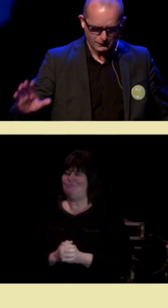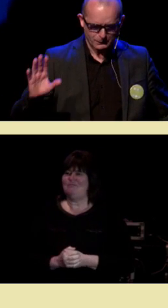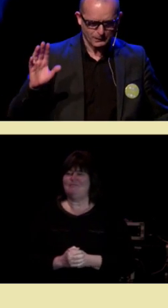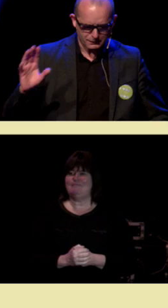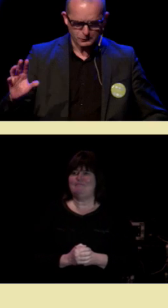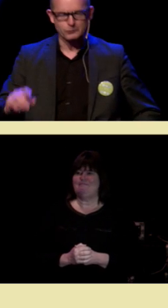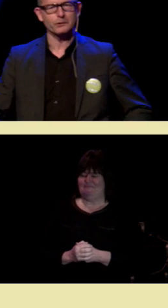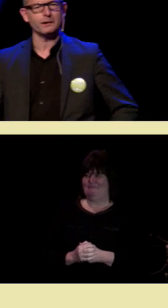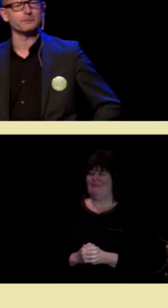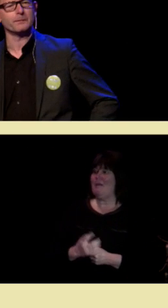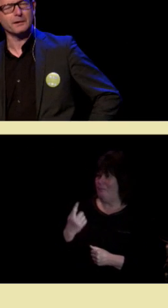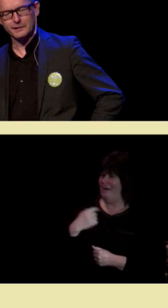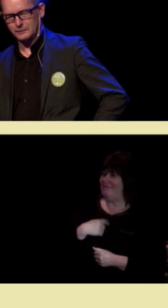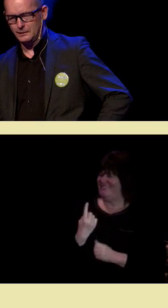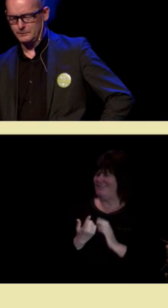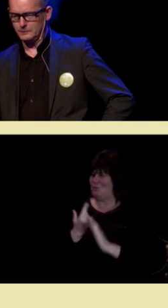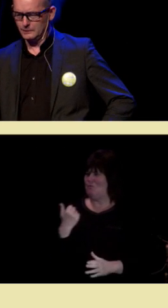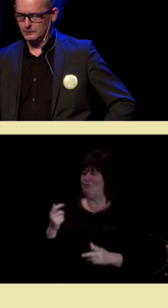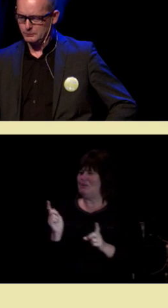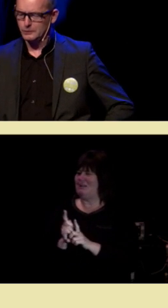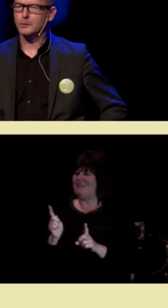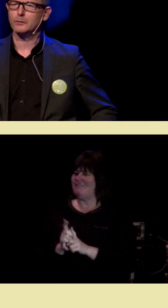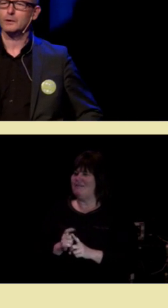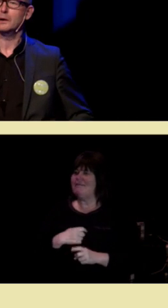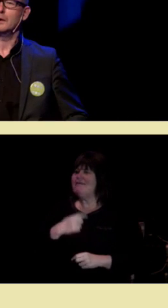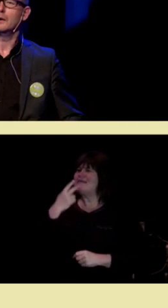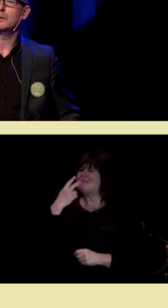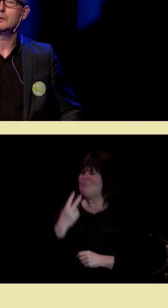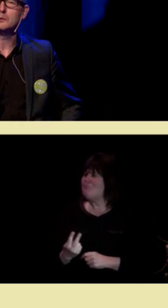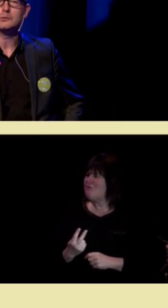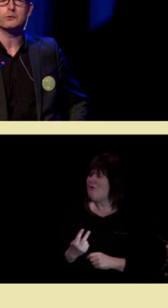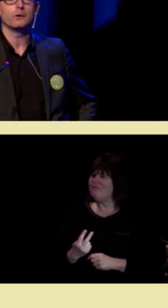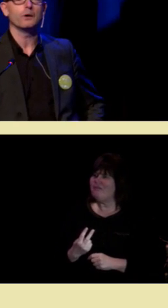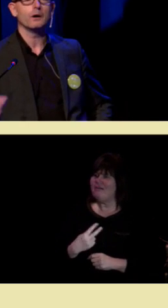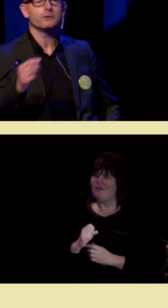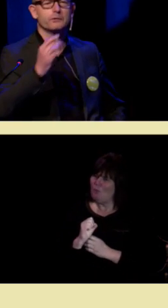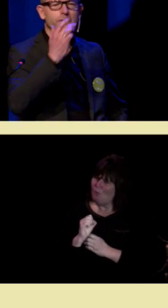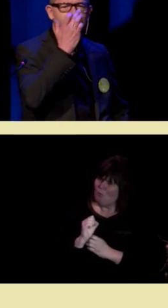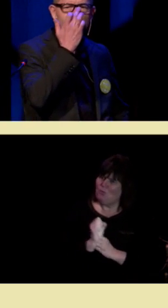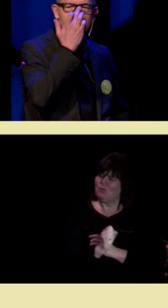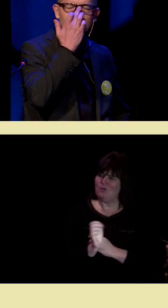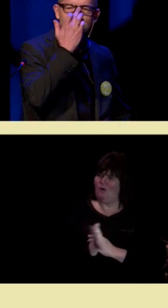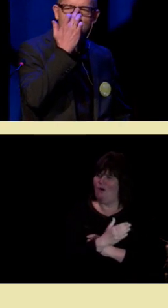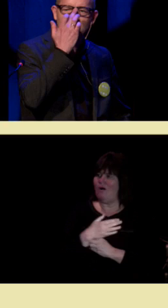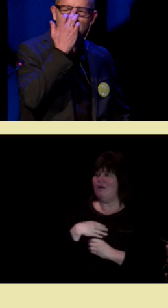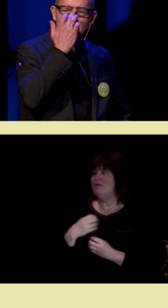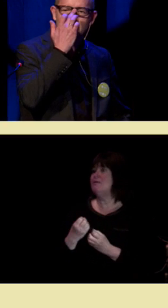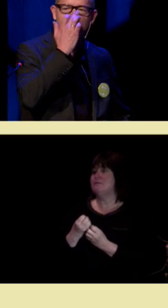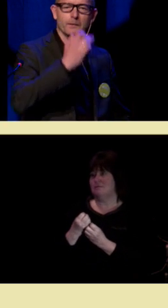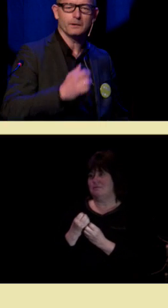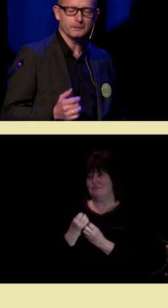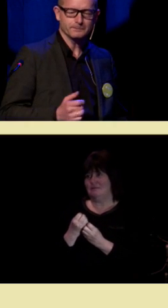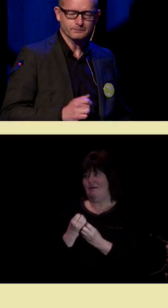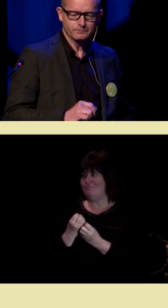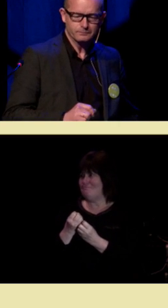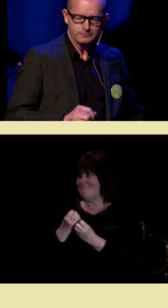Men jeg tar utfordringen allikevel. Jeg skal prøve å unngå at så veldig mange av dere sovner.